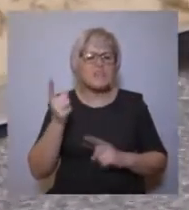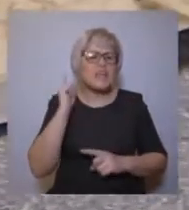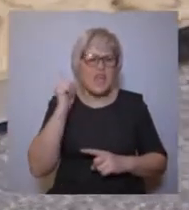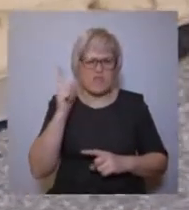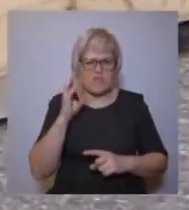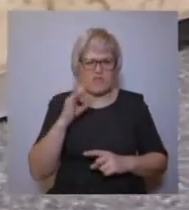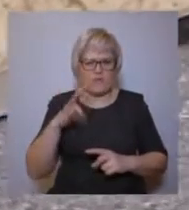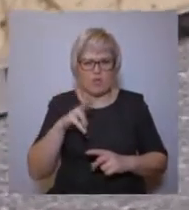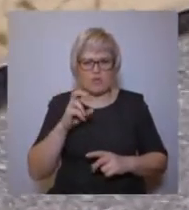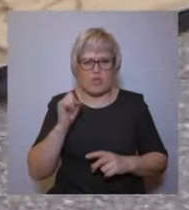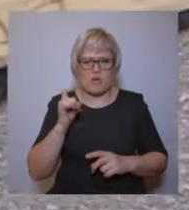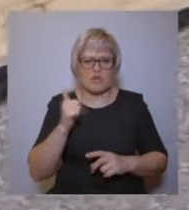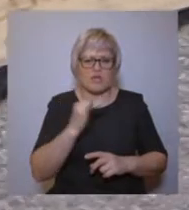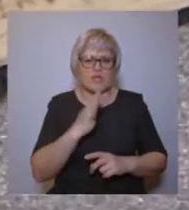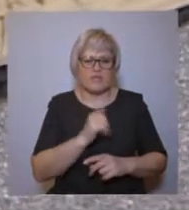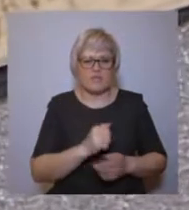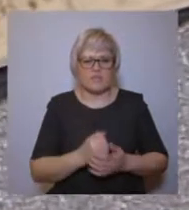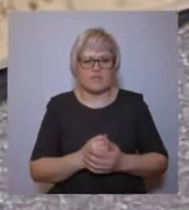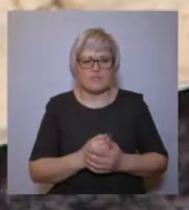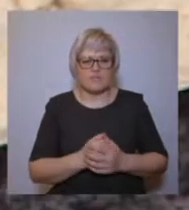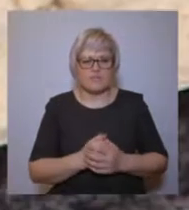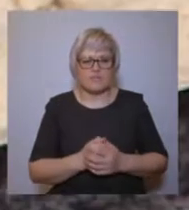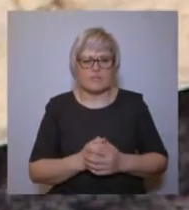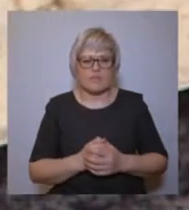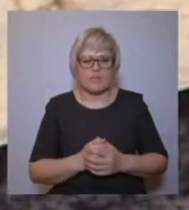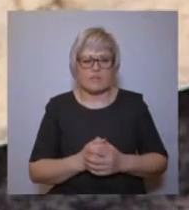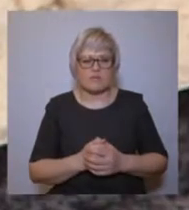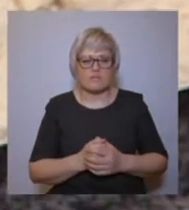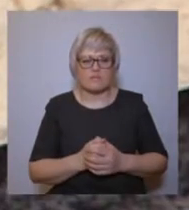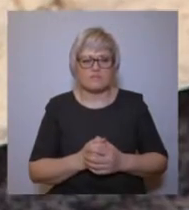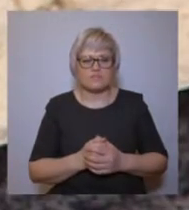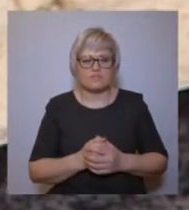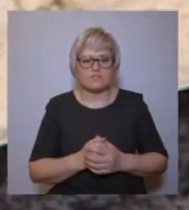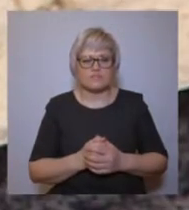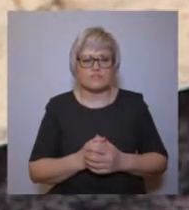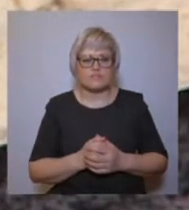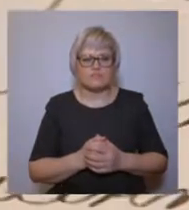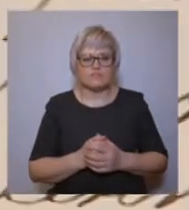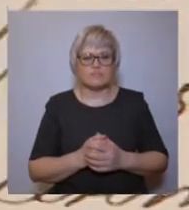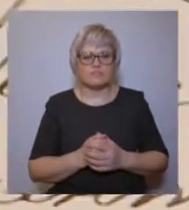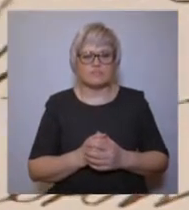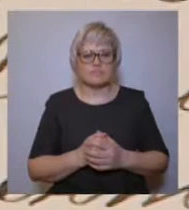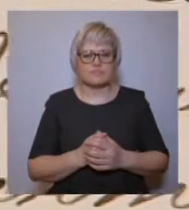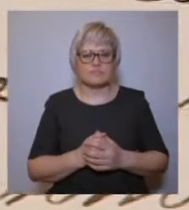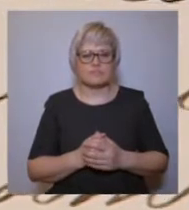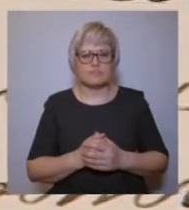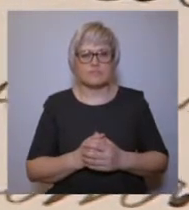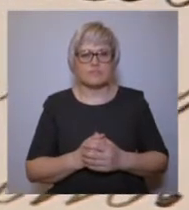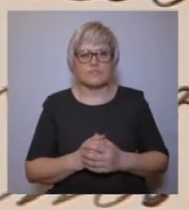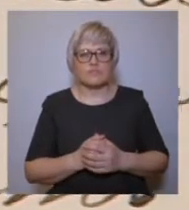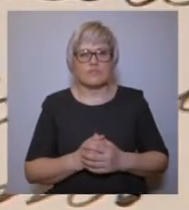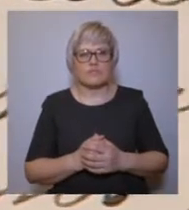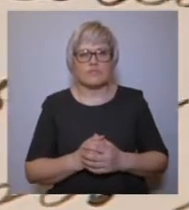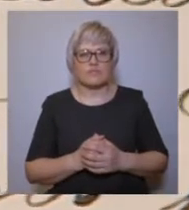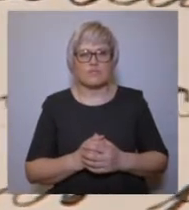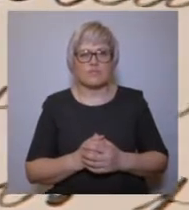рукоположению священников, и вошла эта грамота, повествующая о том, как святитель Филофей чин посвящения вояреи совершил над